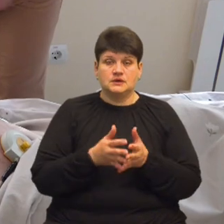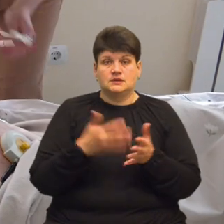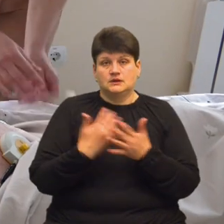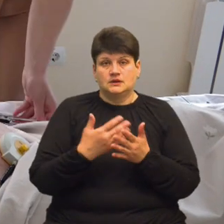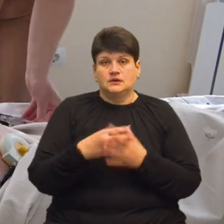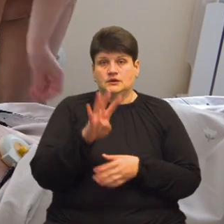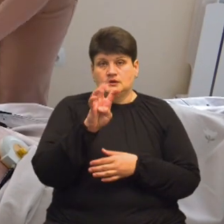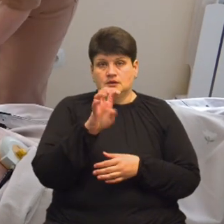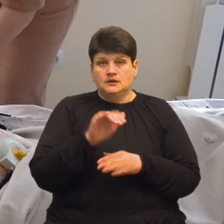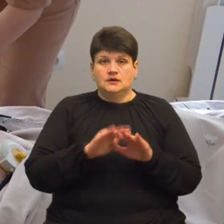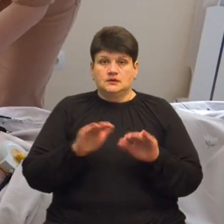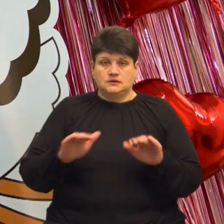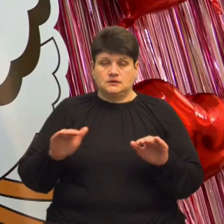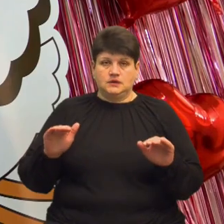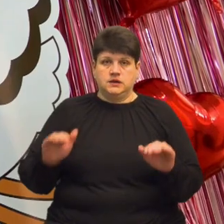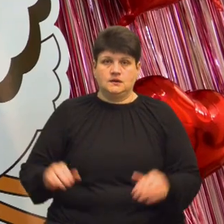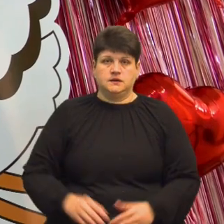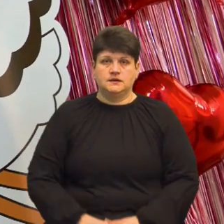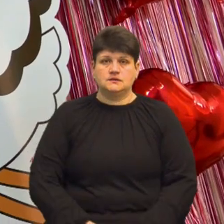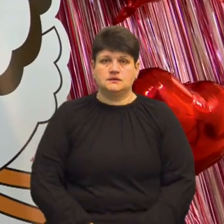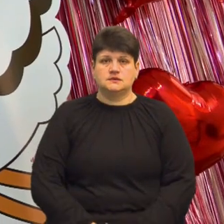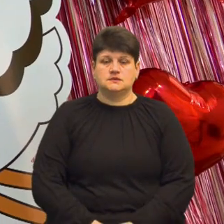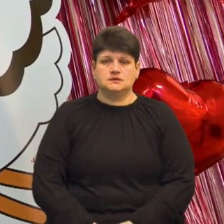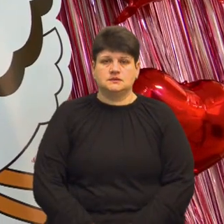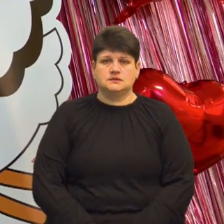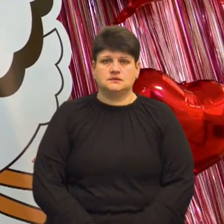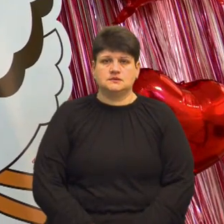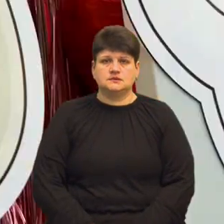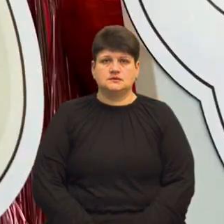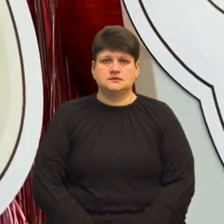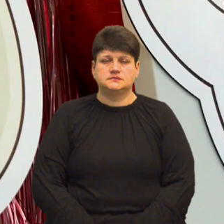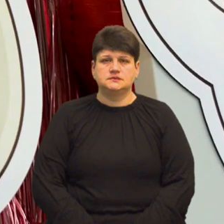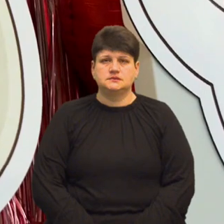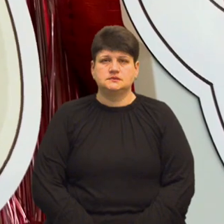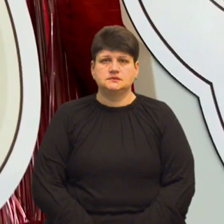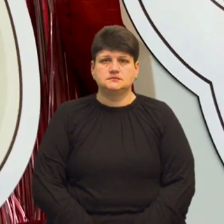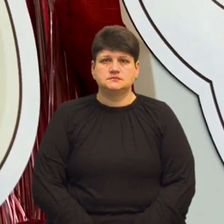дітей. Тарас Бурак, Оксана Галіяш, Суспільне новини, Тернопіль.